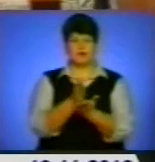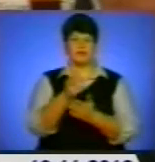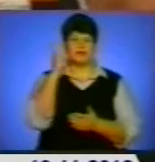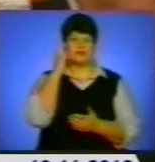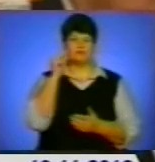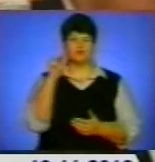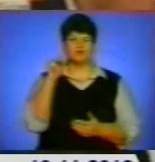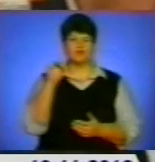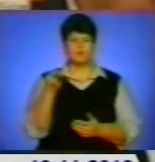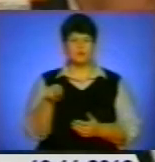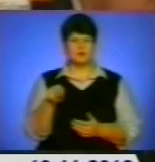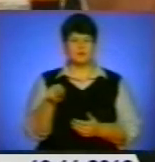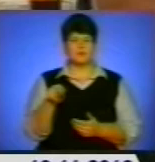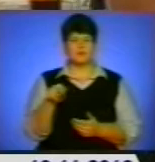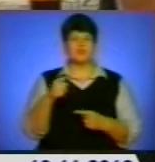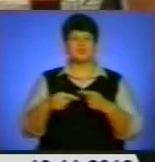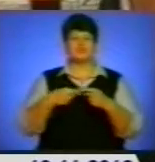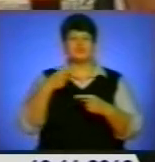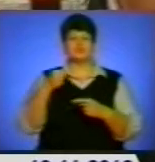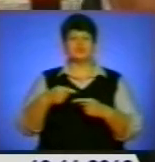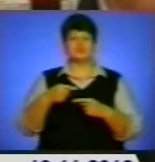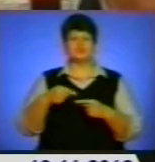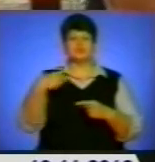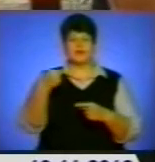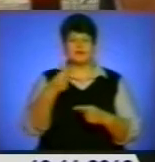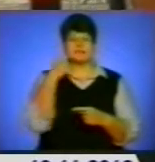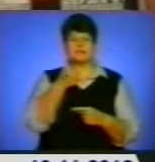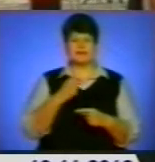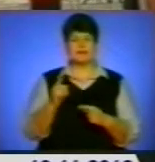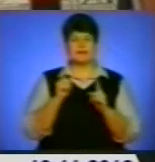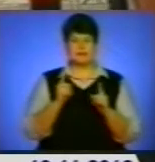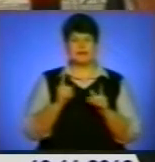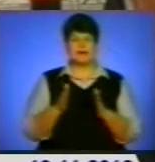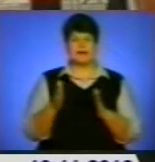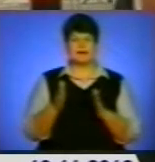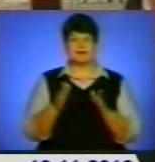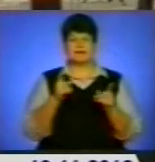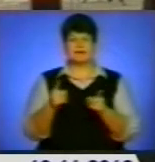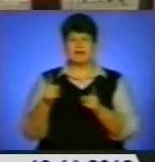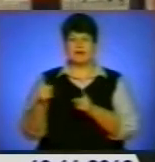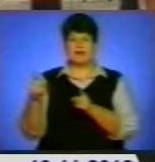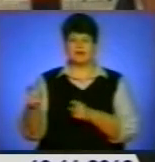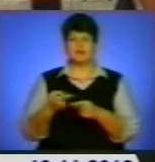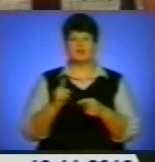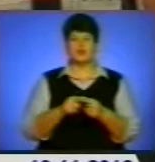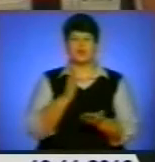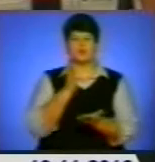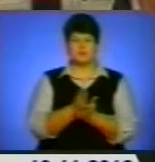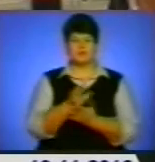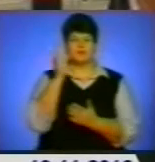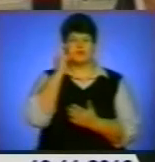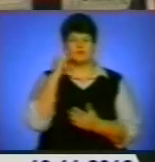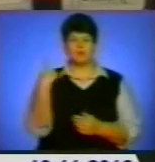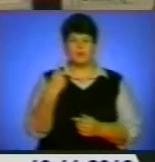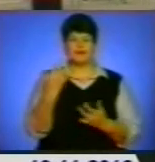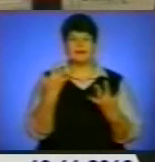буквально через рік тільки на ділянках цього напрямку у Київській області кількість ДТП